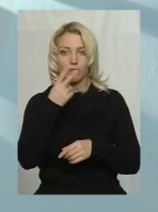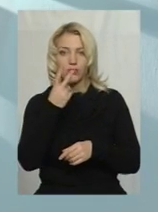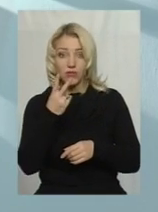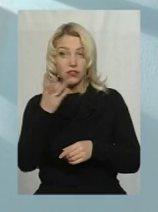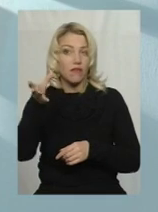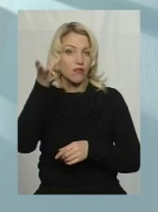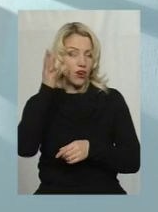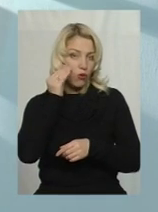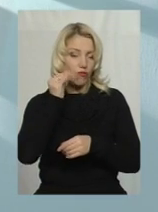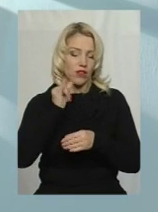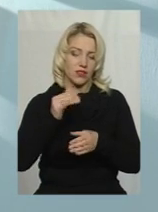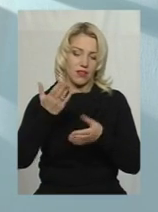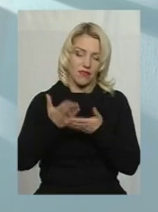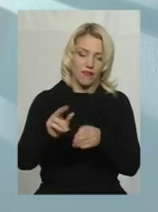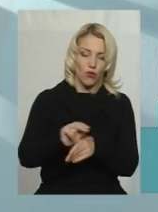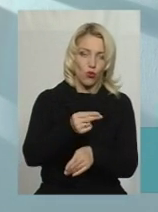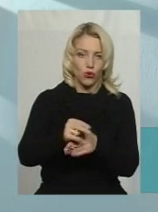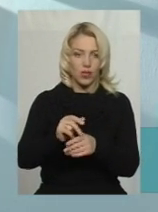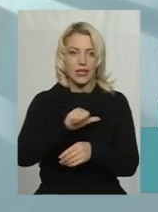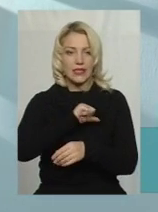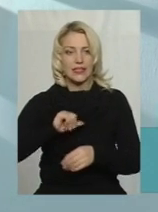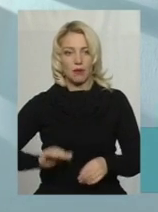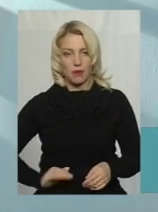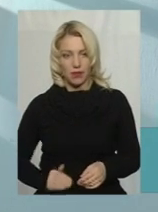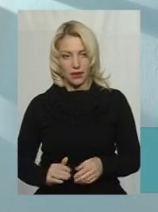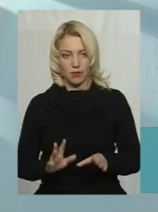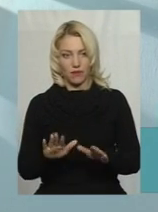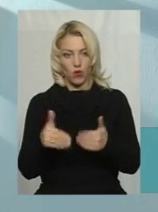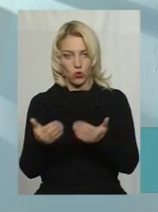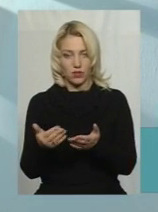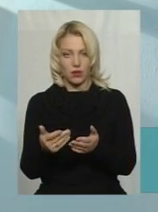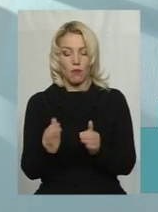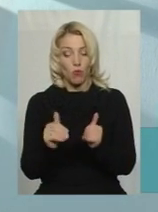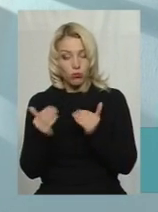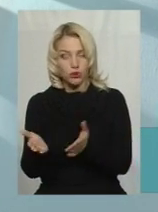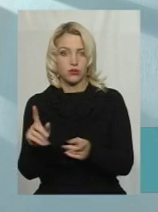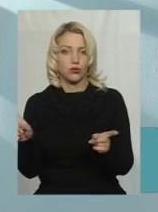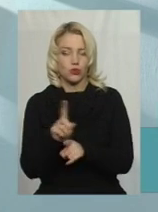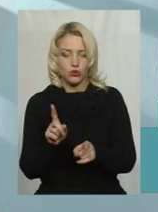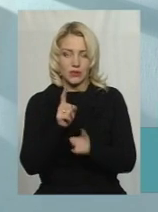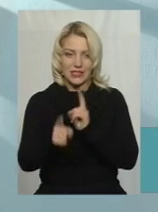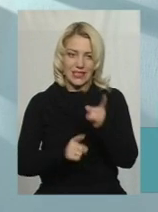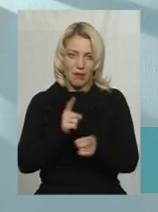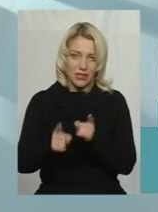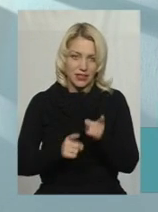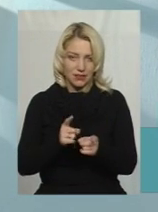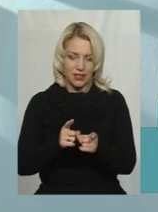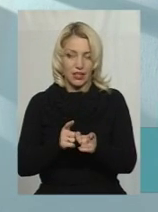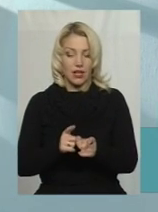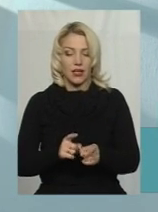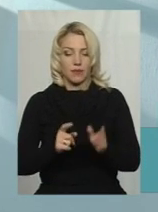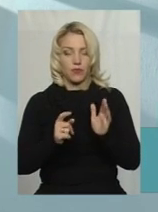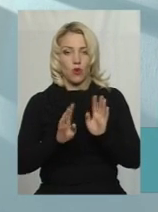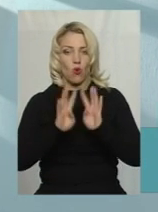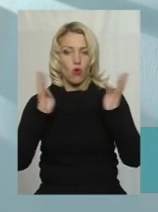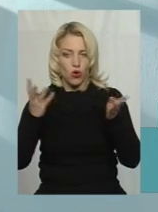і внесли певні коригування. Навіть самі підрядники вносили пропозицію замінити огорожу з точковою сваркою